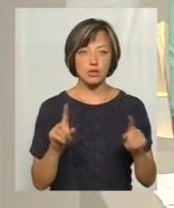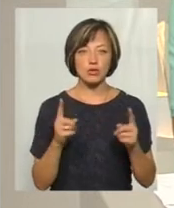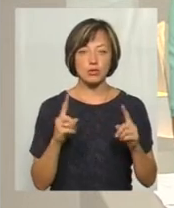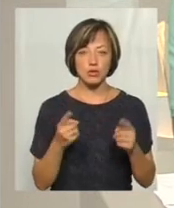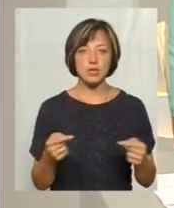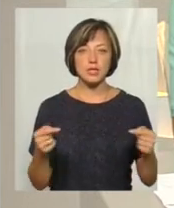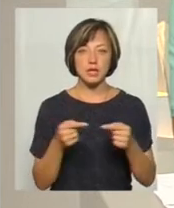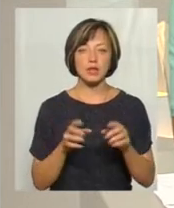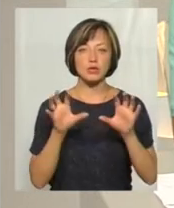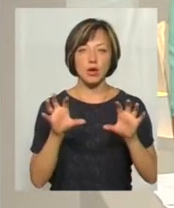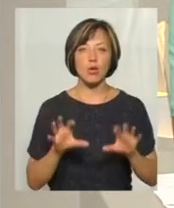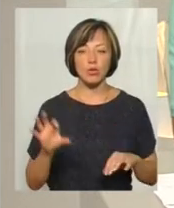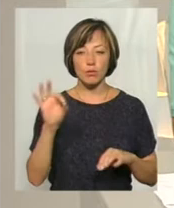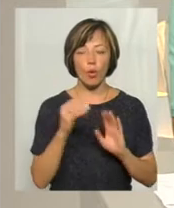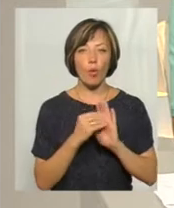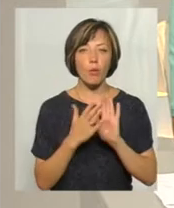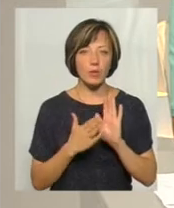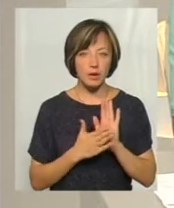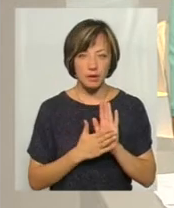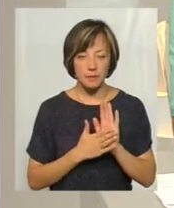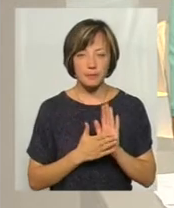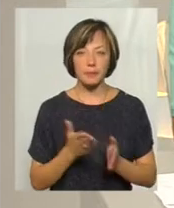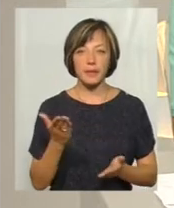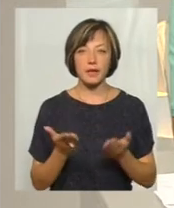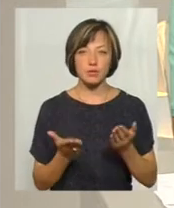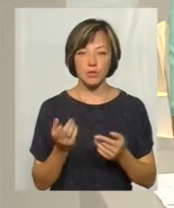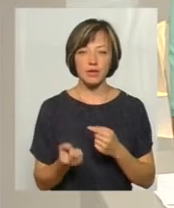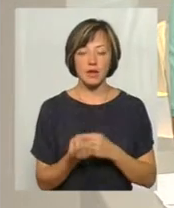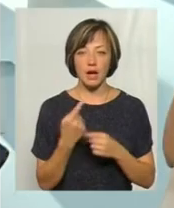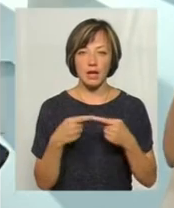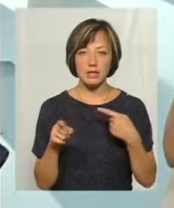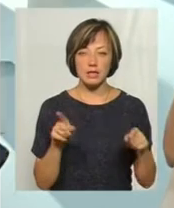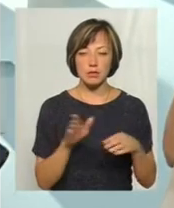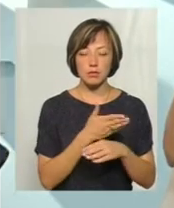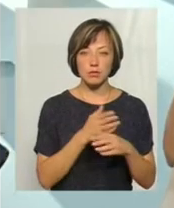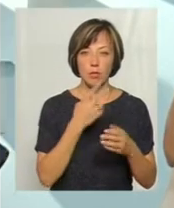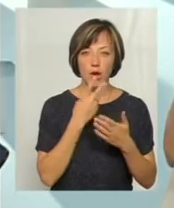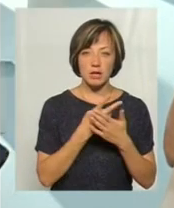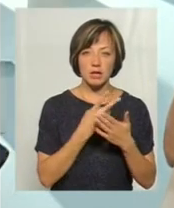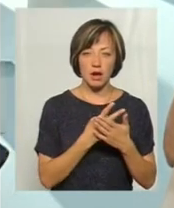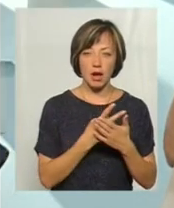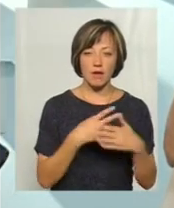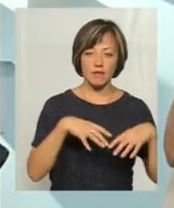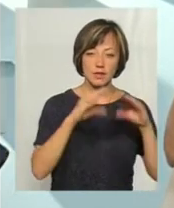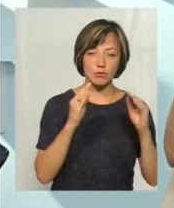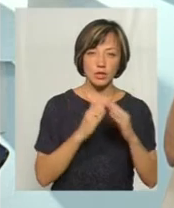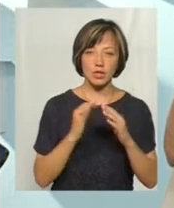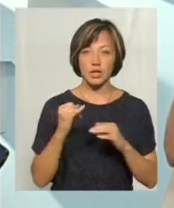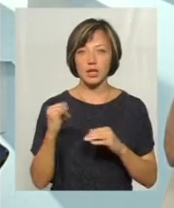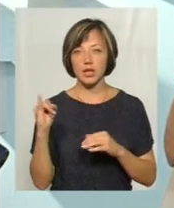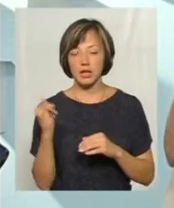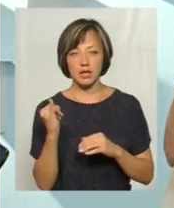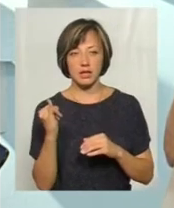що, згідно закону про комерційний облік, якщо виникає різниця між показниками комерційного обліку та показниками